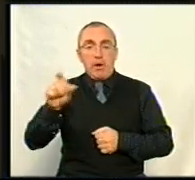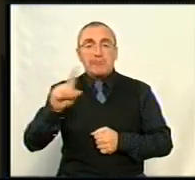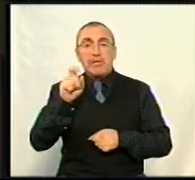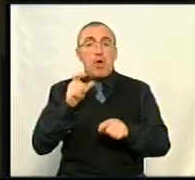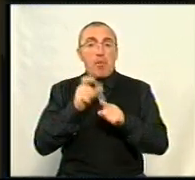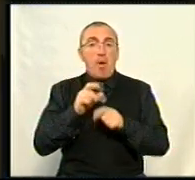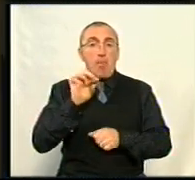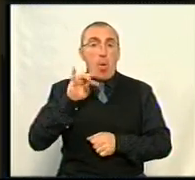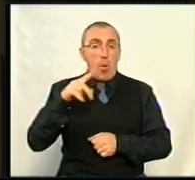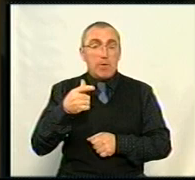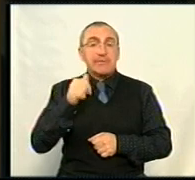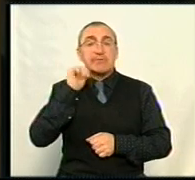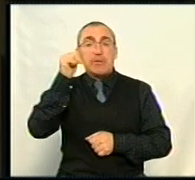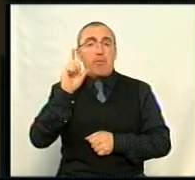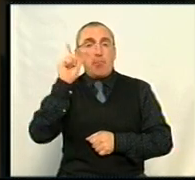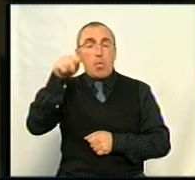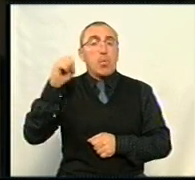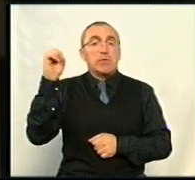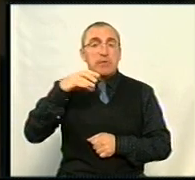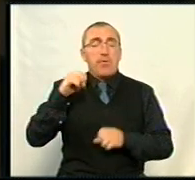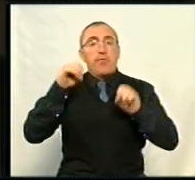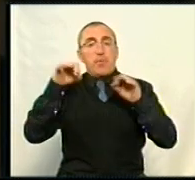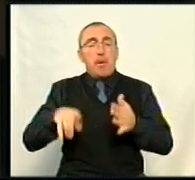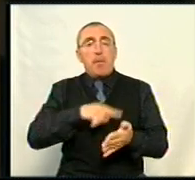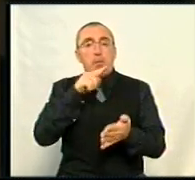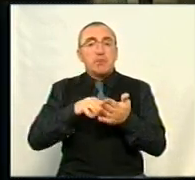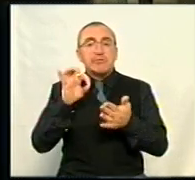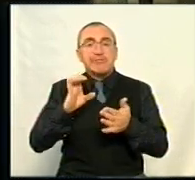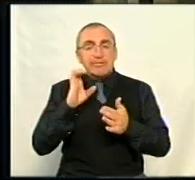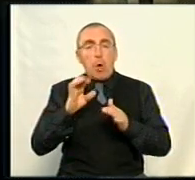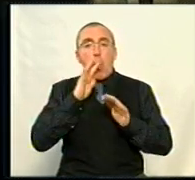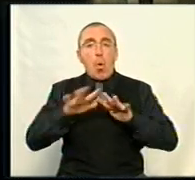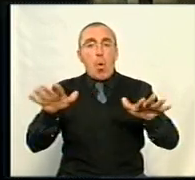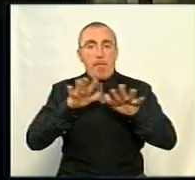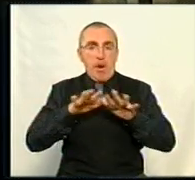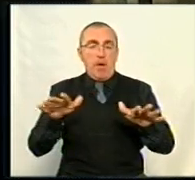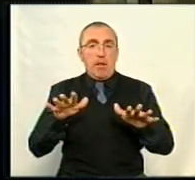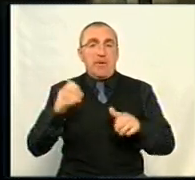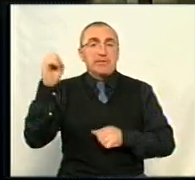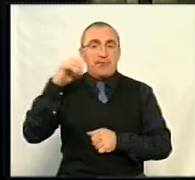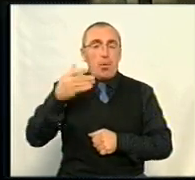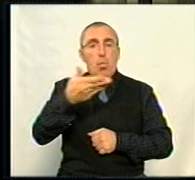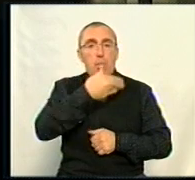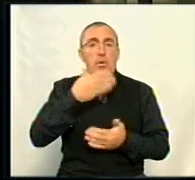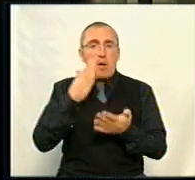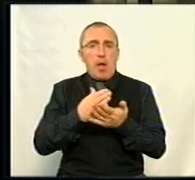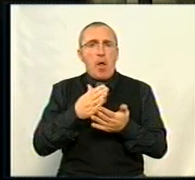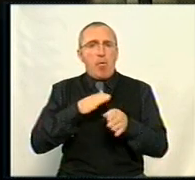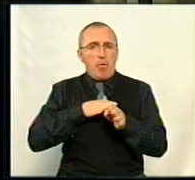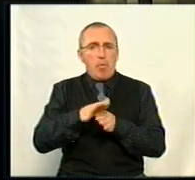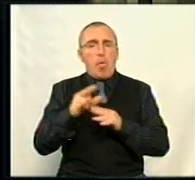словами Андрія Балоня, завтра він поїде у Світловодьк вирішувати питання з опаленням. Про Світловодьк в нас вже є абсолютно